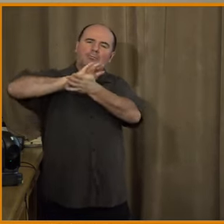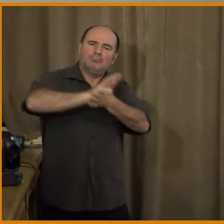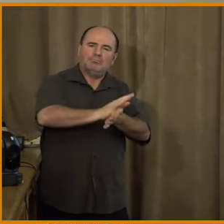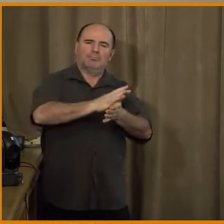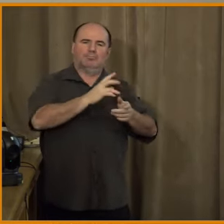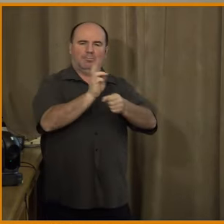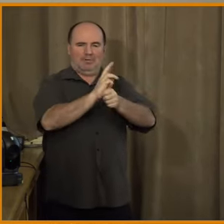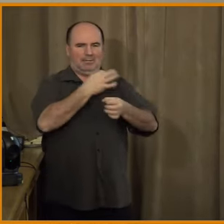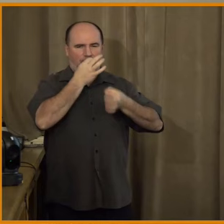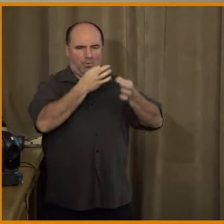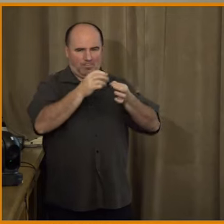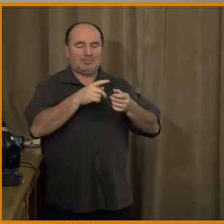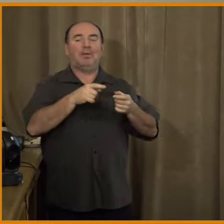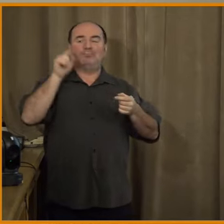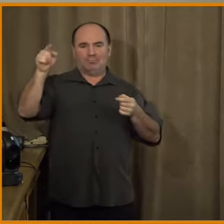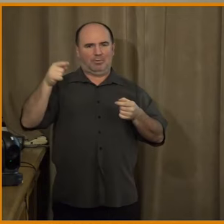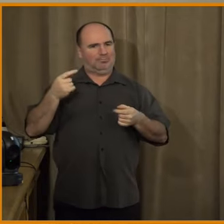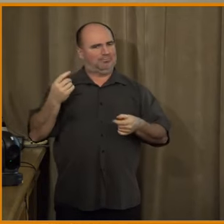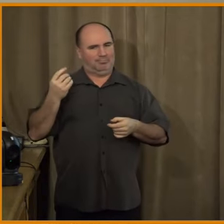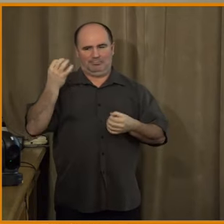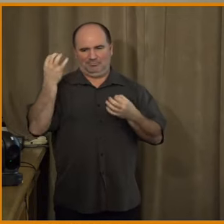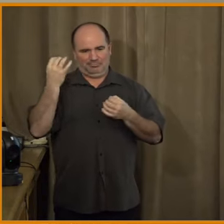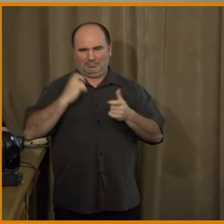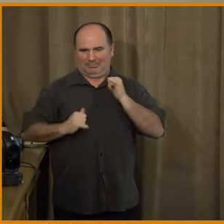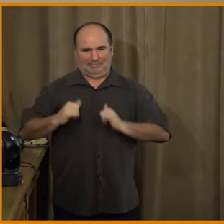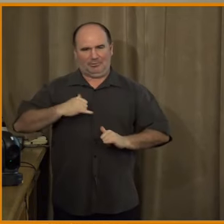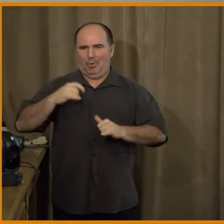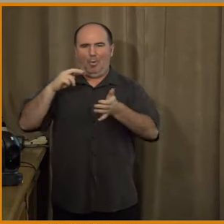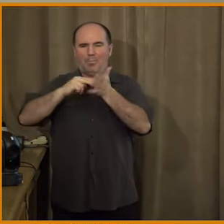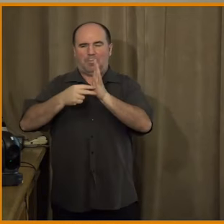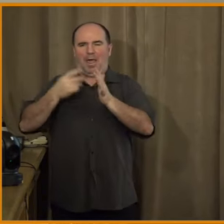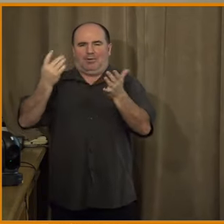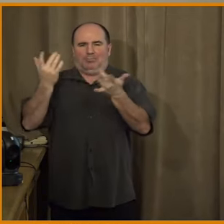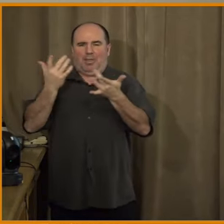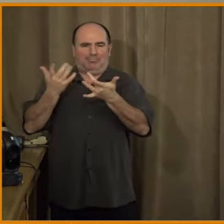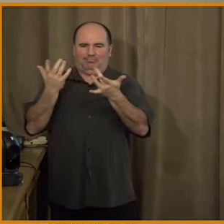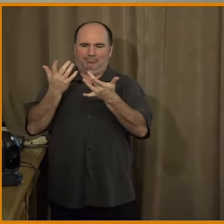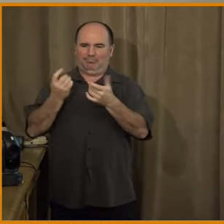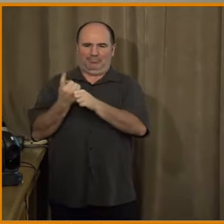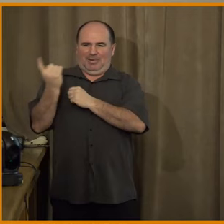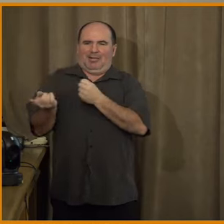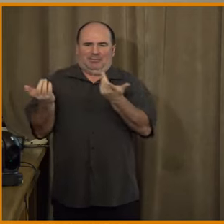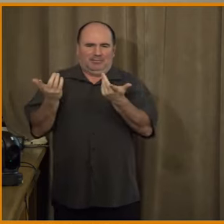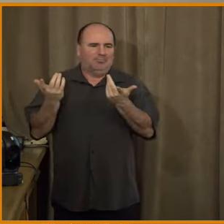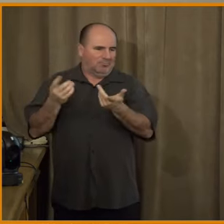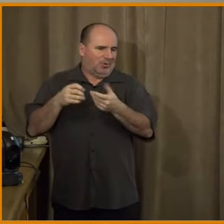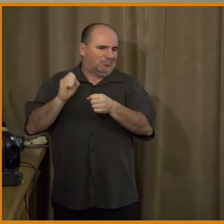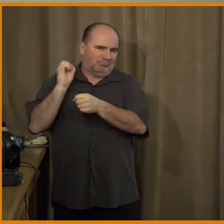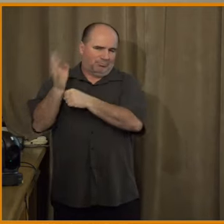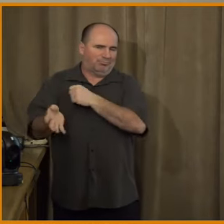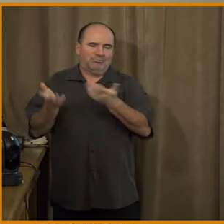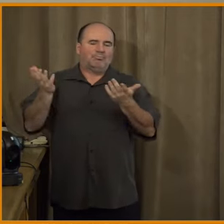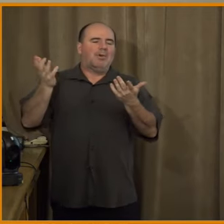žalostný, takže to se jako zahodilo. A teďka se vlastně jako děje, se tak trošku jako dělá, že se nic moc dělat nebude.